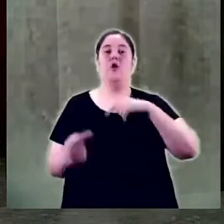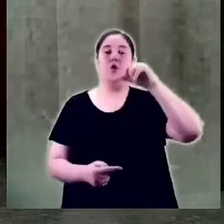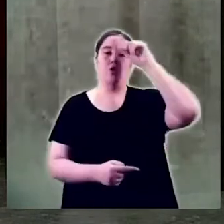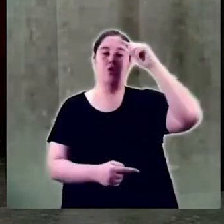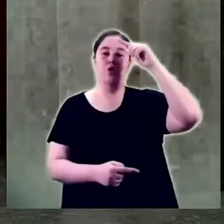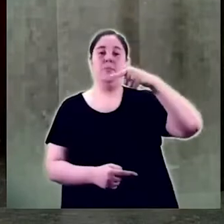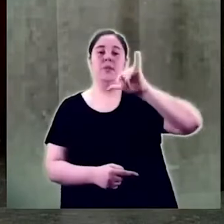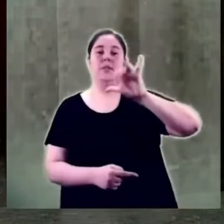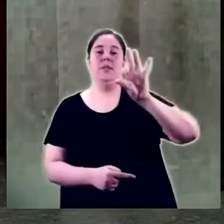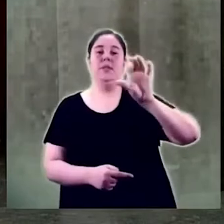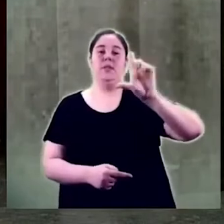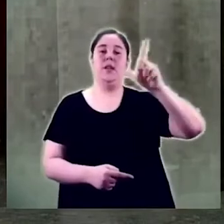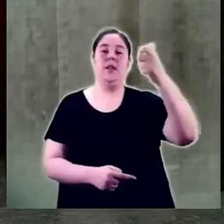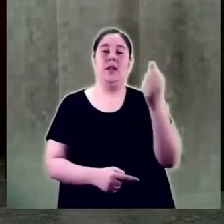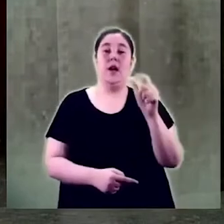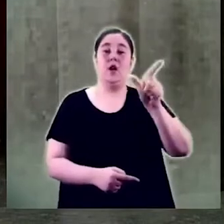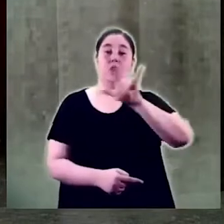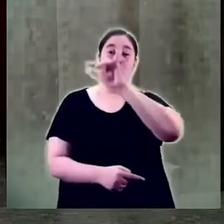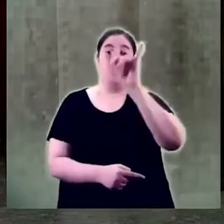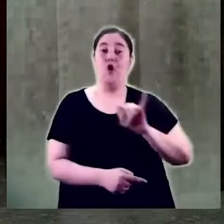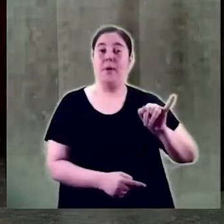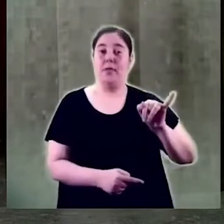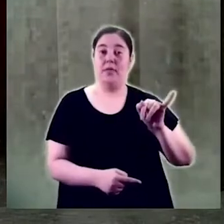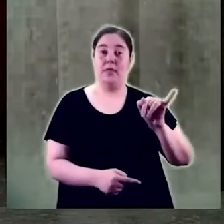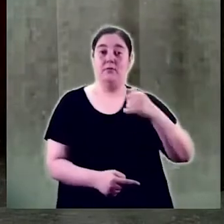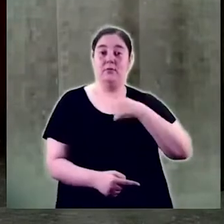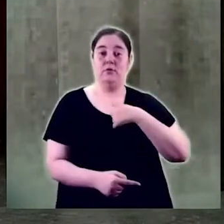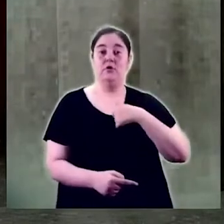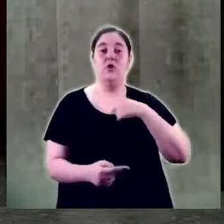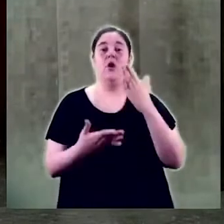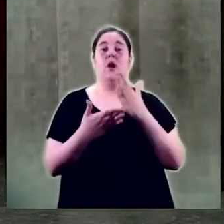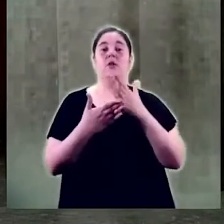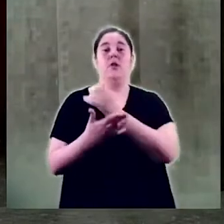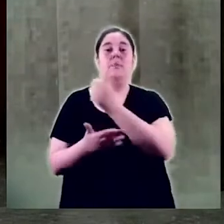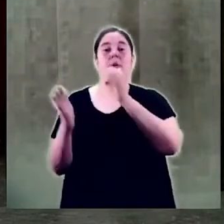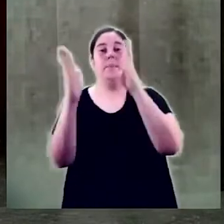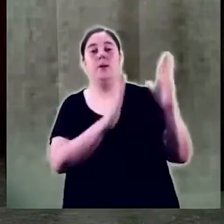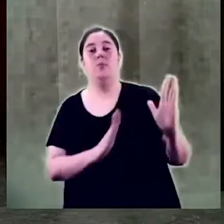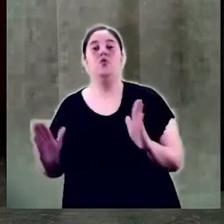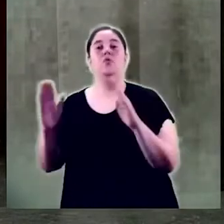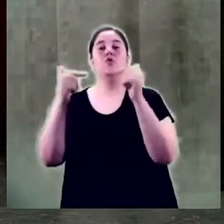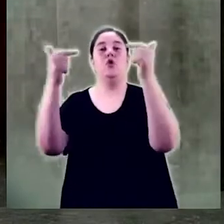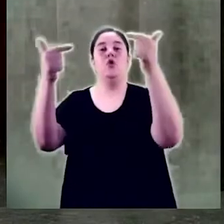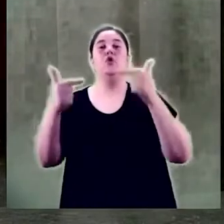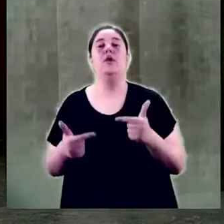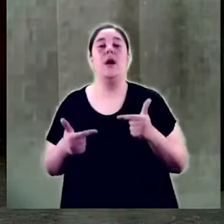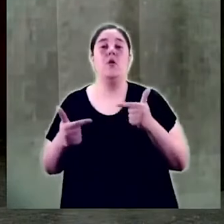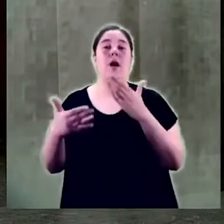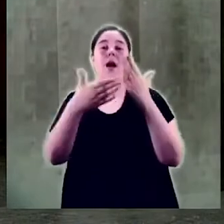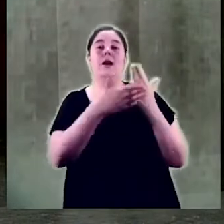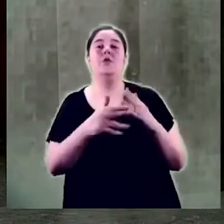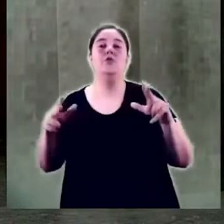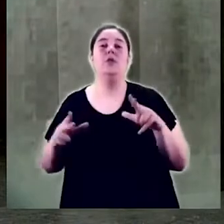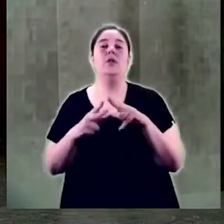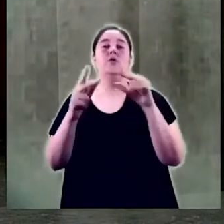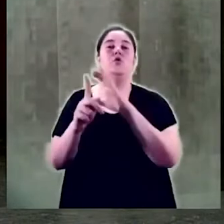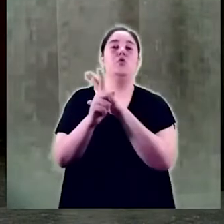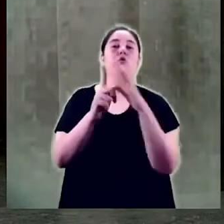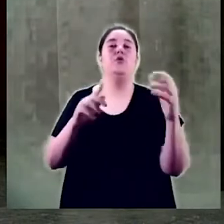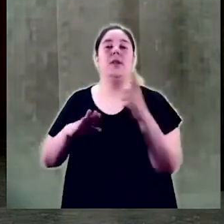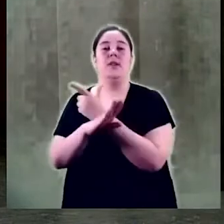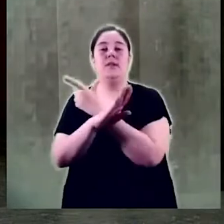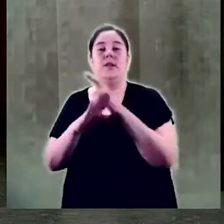i... I bé, sóc estudiant de la primera promoció del Grau d'Estudis Socioculturals de Gènere i vinc en nom i en